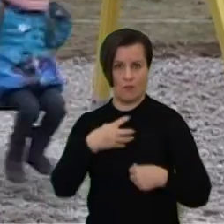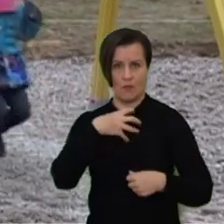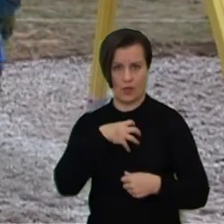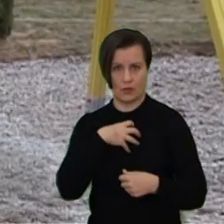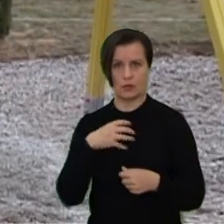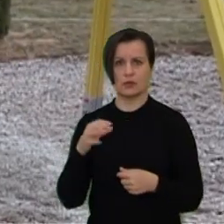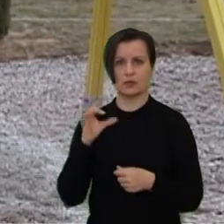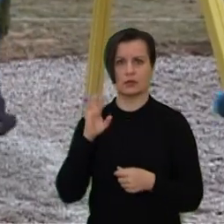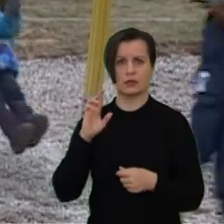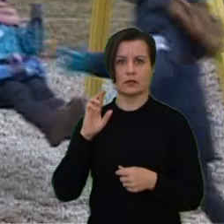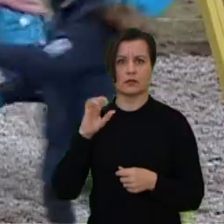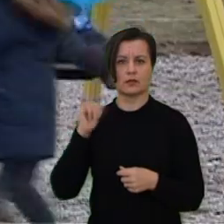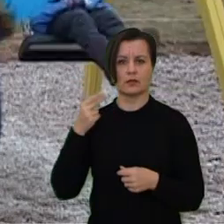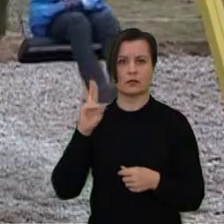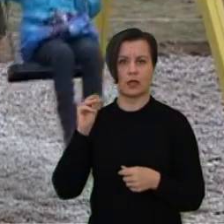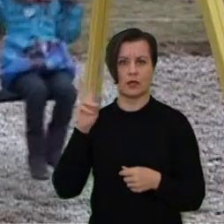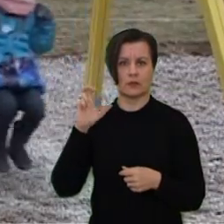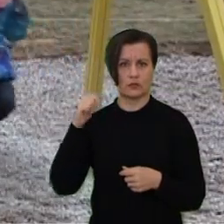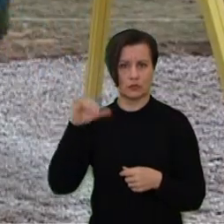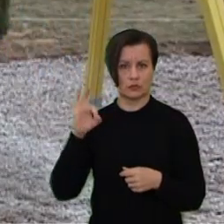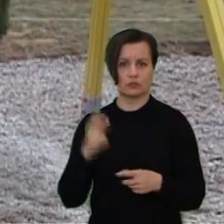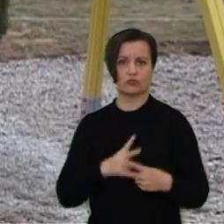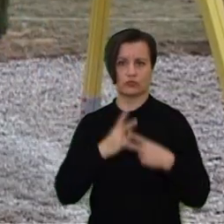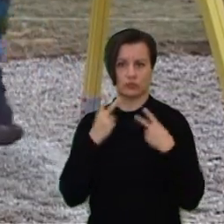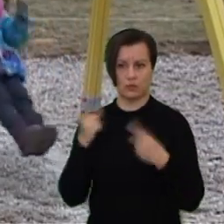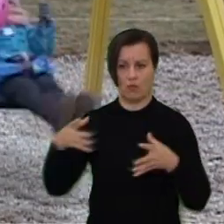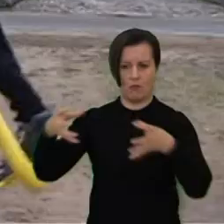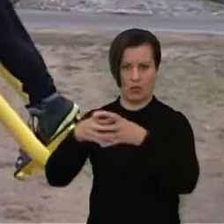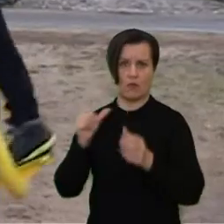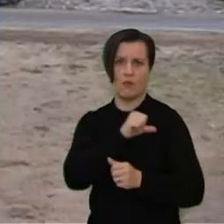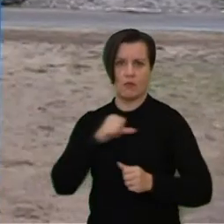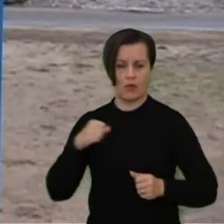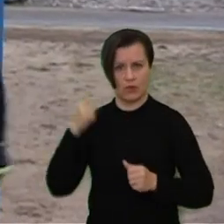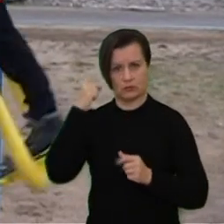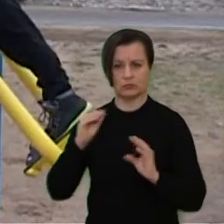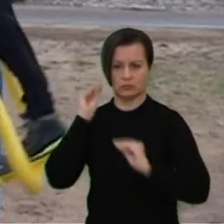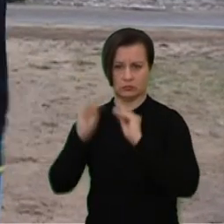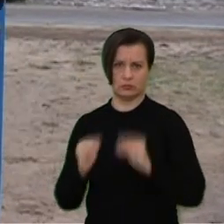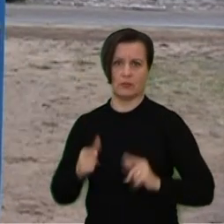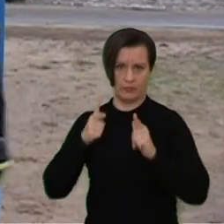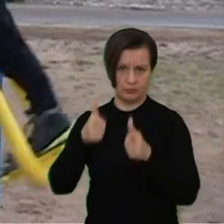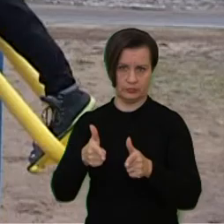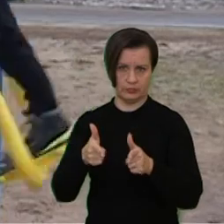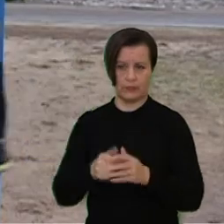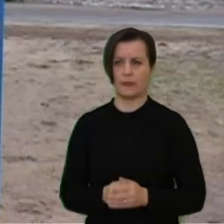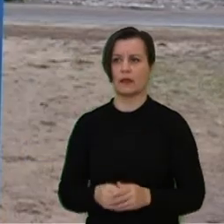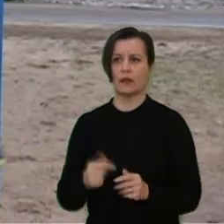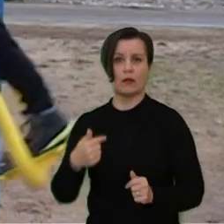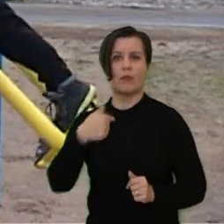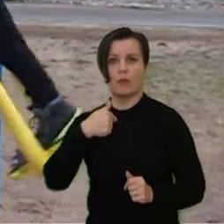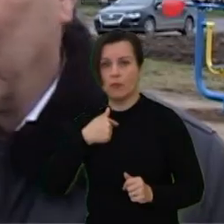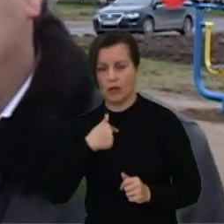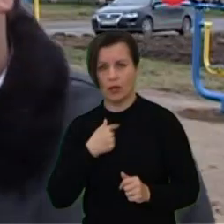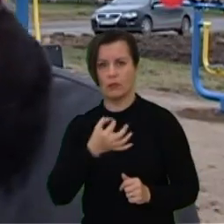rajono savivaldybės meras Saulius Grinkevičius džiaugiasi, jog šį bendruomenė savo iniciatyvą įsirengė sporto aikštelę ir nuolat ją